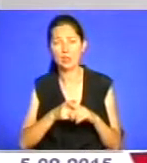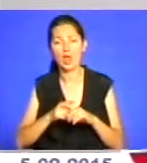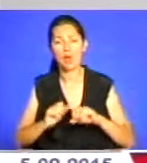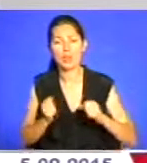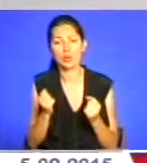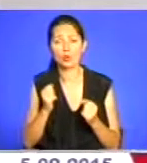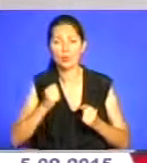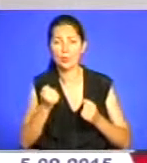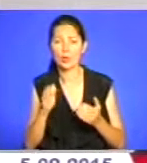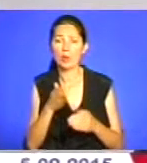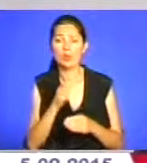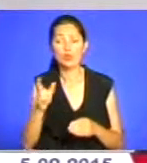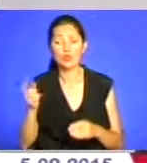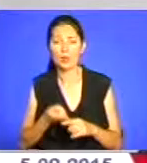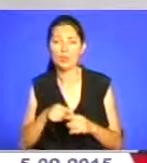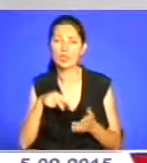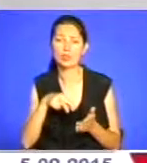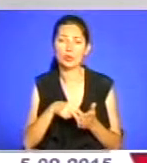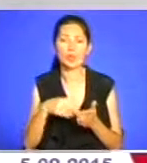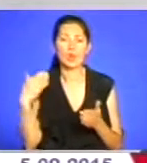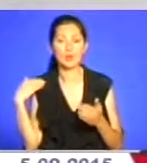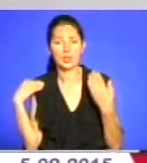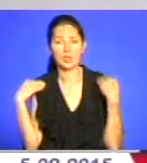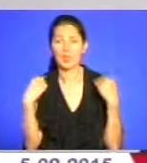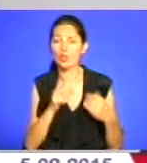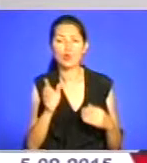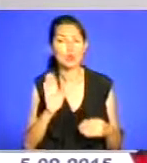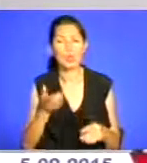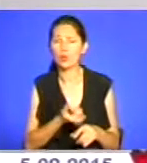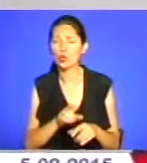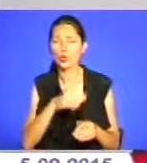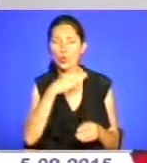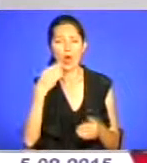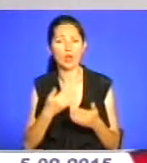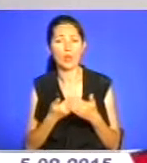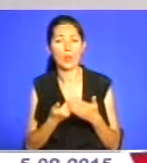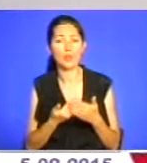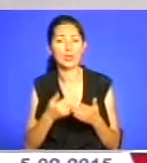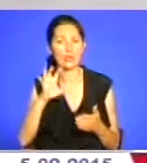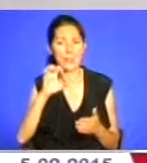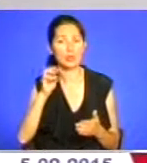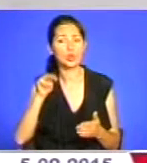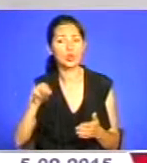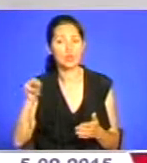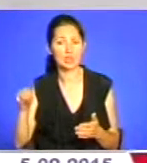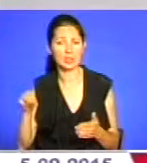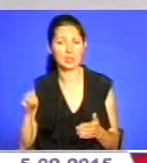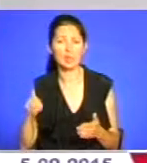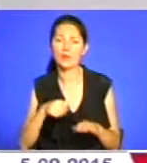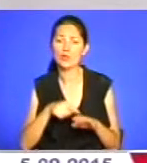столичний Майдан. Почуття були особливі, коли я потрапила на Майдан Незалежності у Києві.